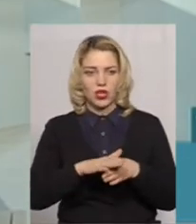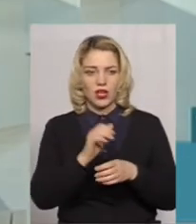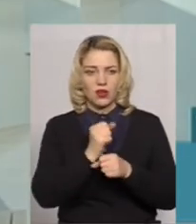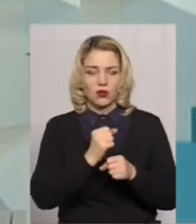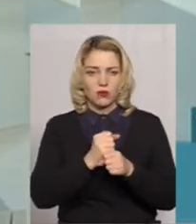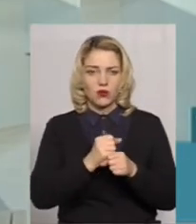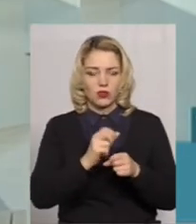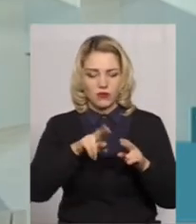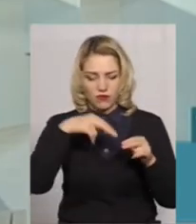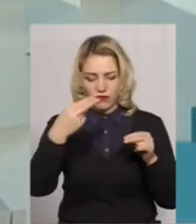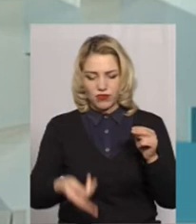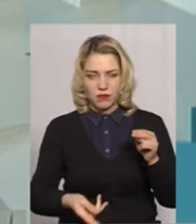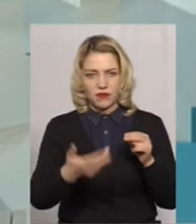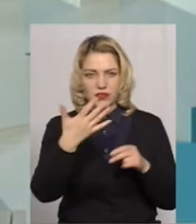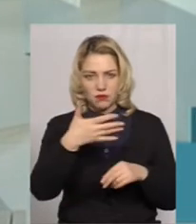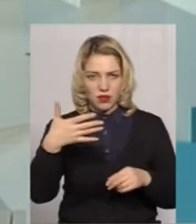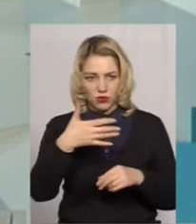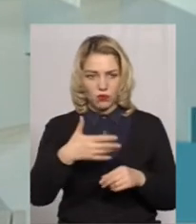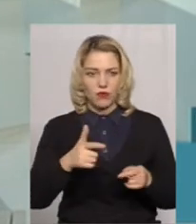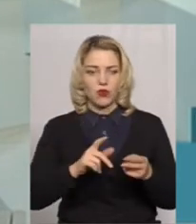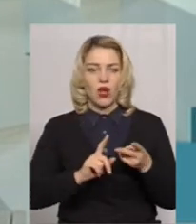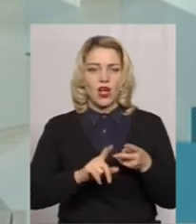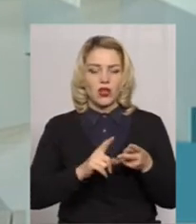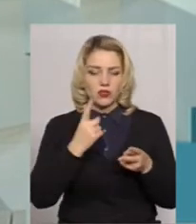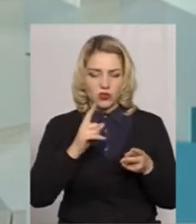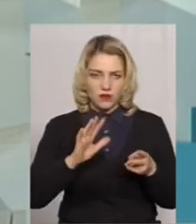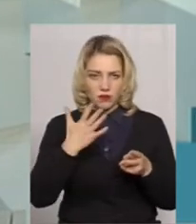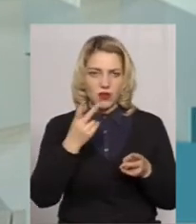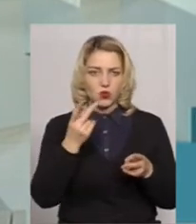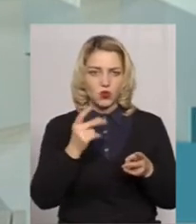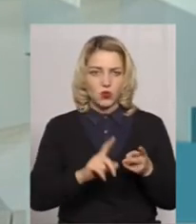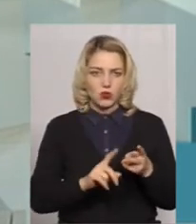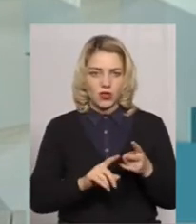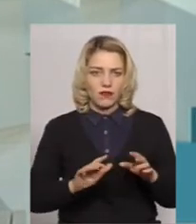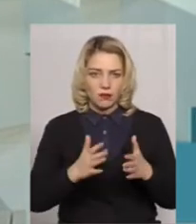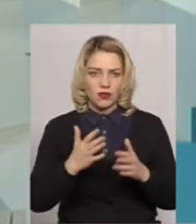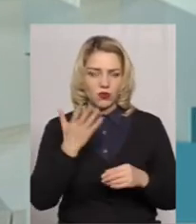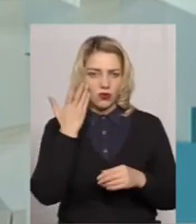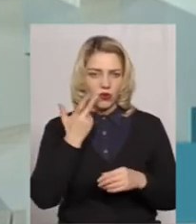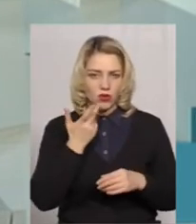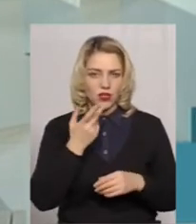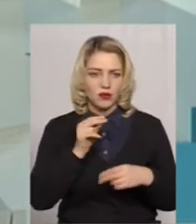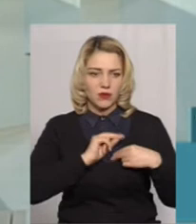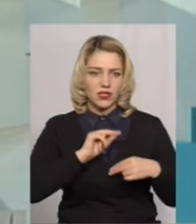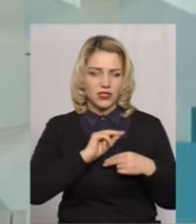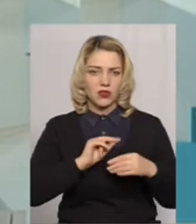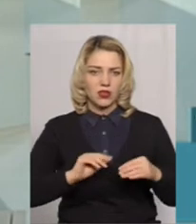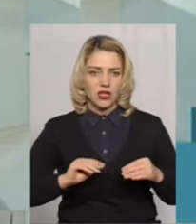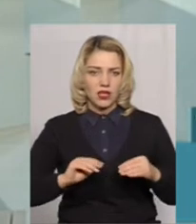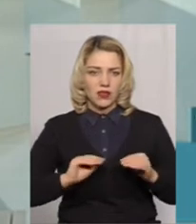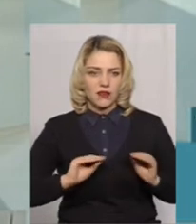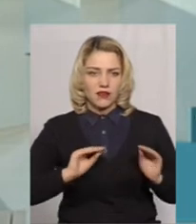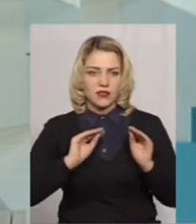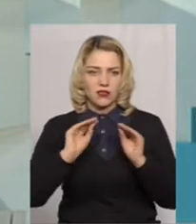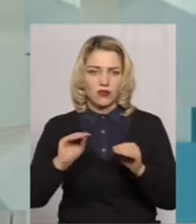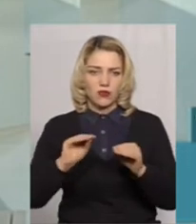роботи, випав з п'ятого поверха. Це один випадок. І другий випадок – це працівник, встановлюючи опори для